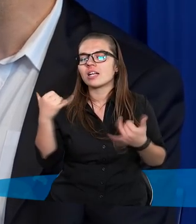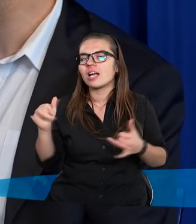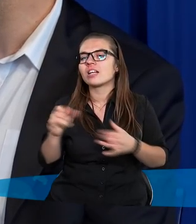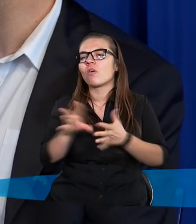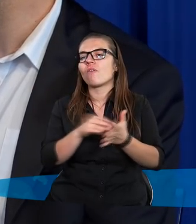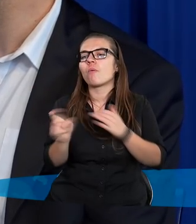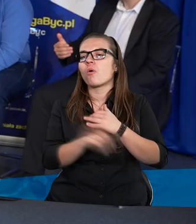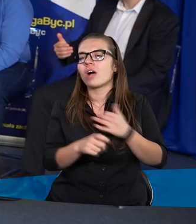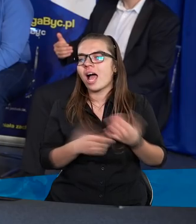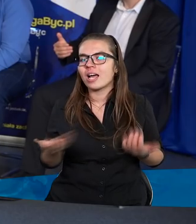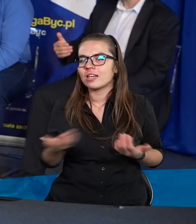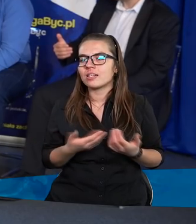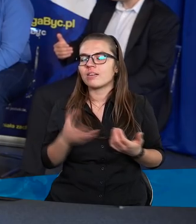kary.